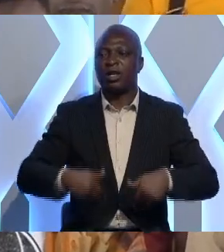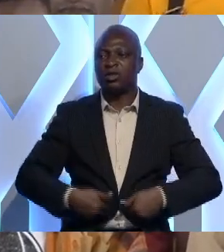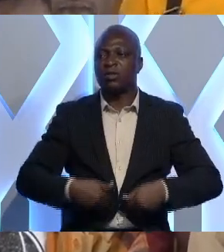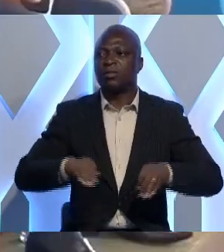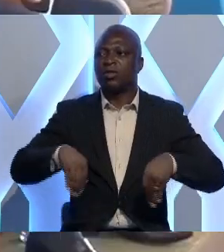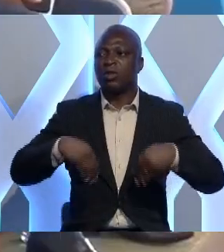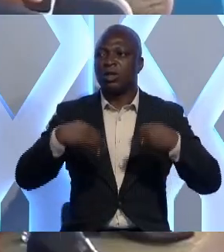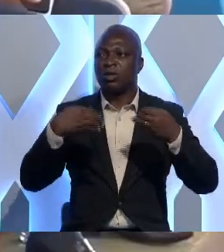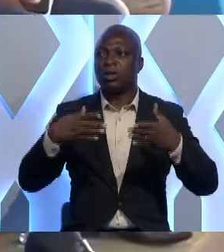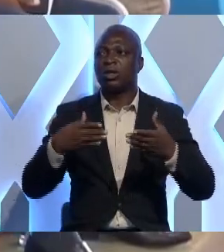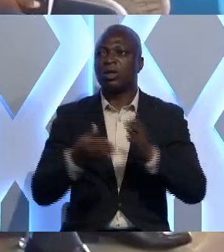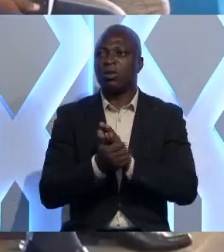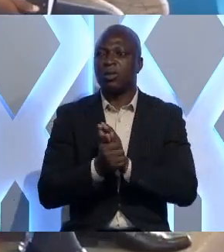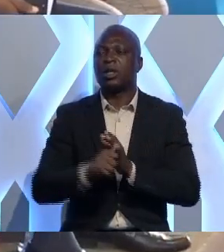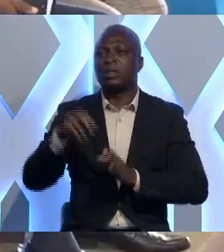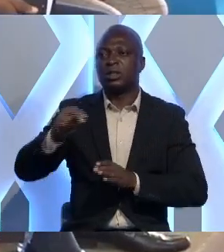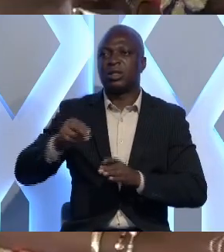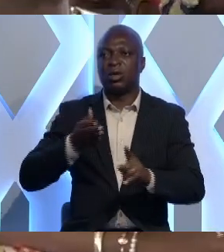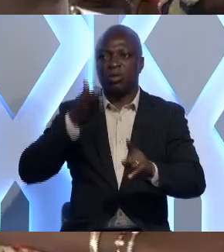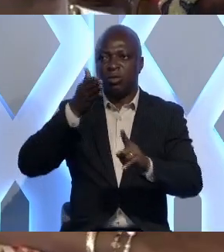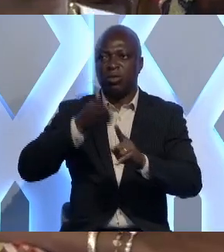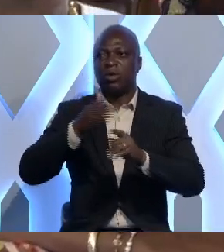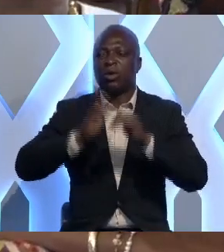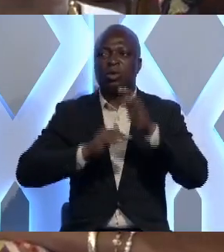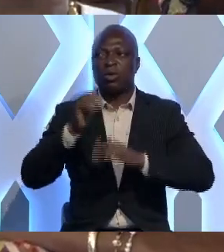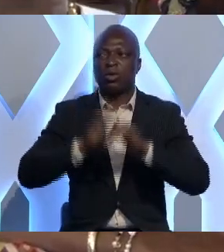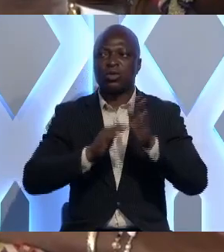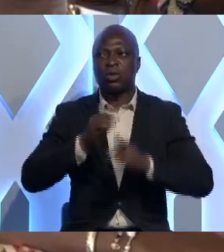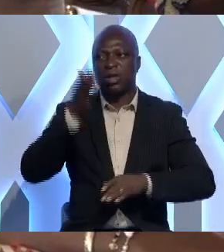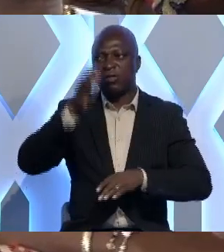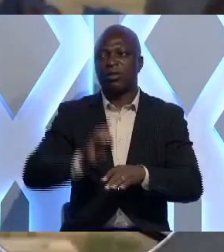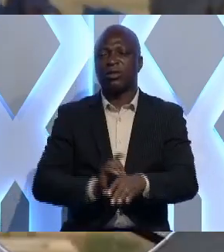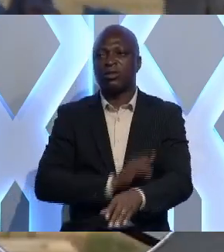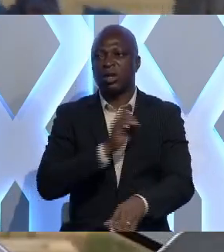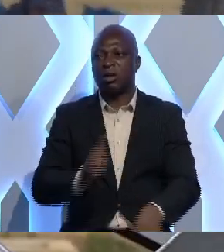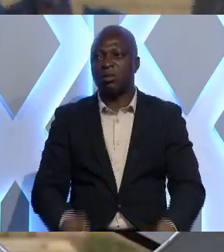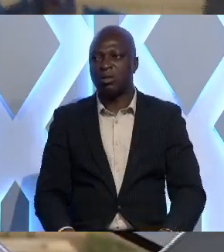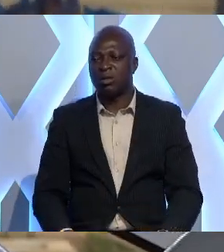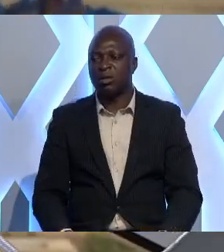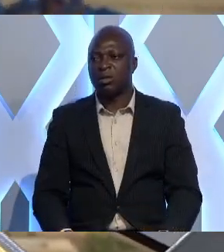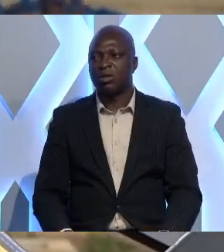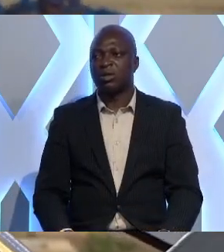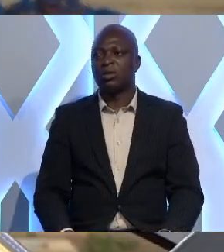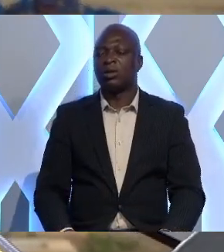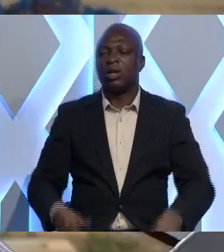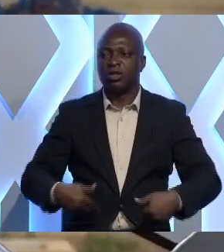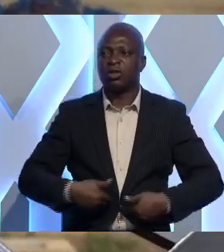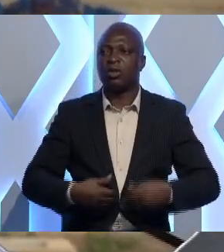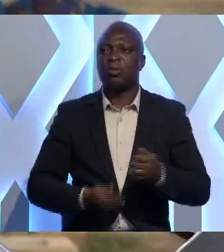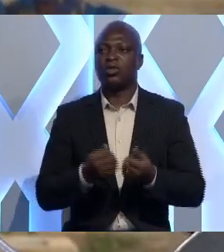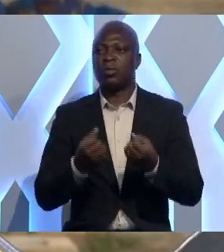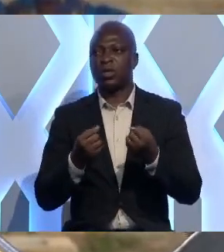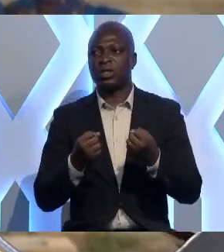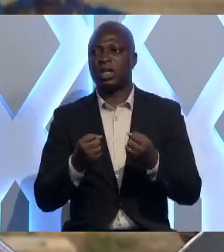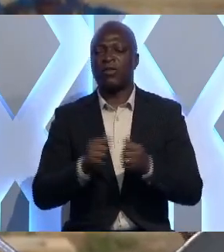compétences nécessaires dans le but ultime de construire un avenir durable. Ces jeunes ont plus de potentiel